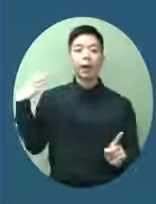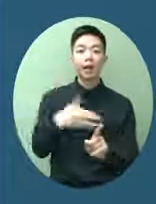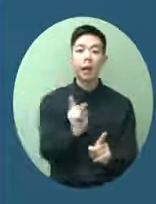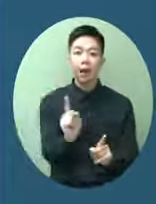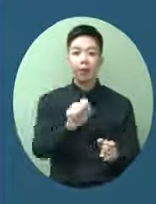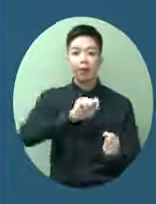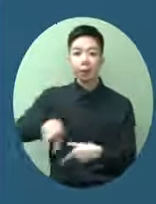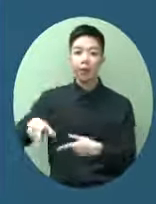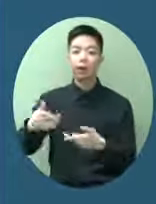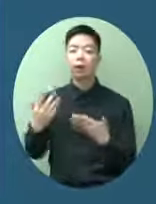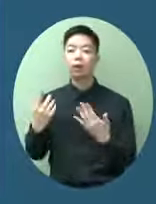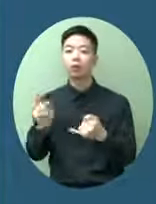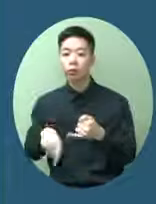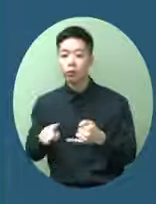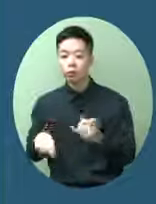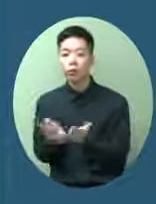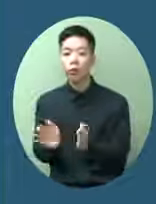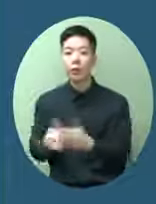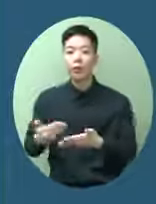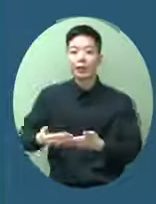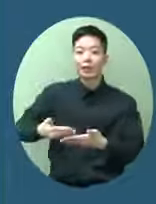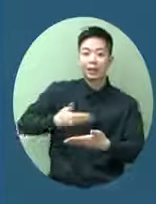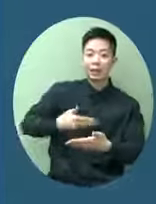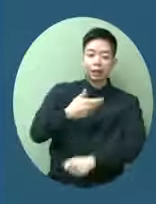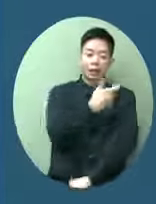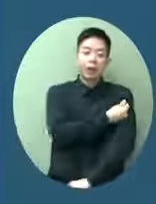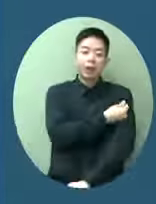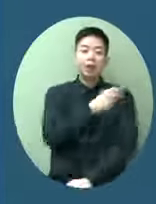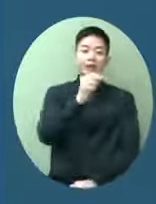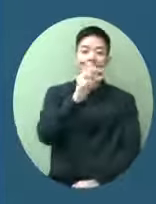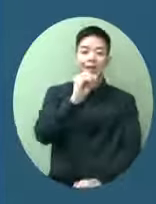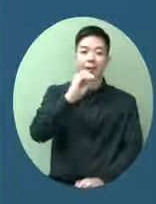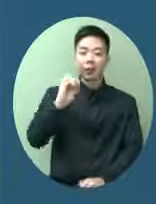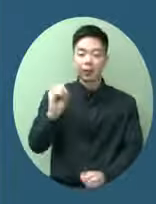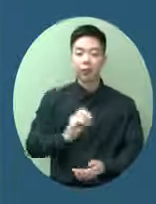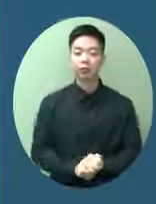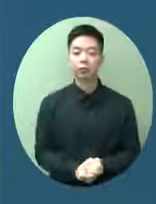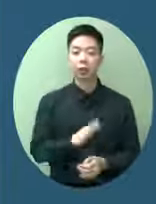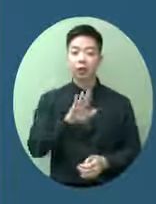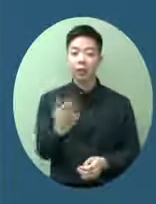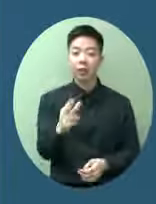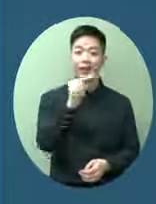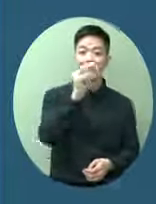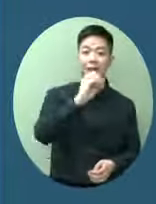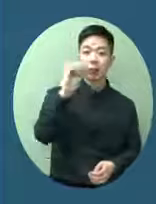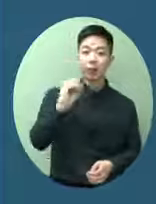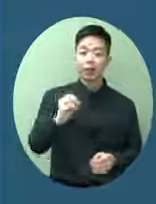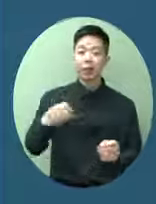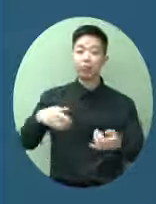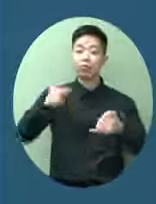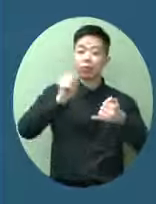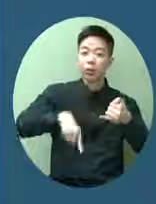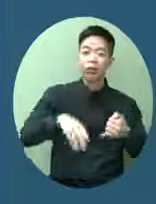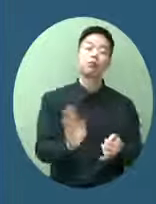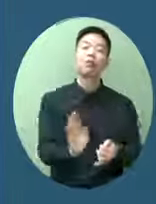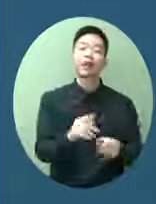校開課之前做到七成不是說七成是一個終結的目標只是一個階段性的